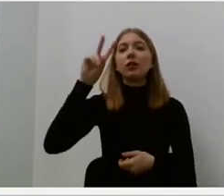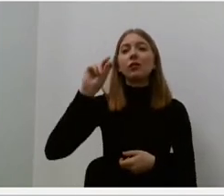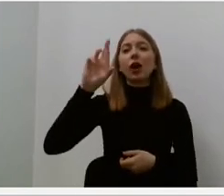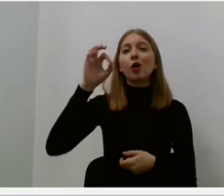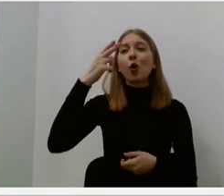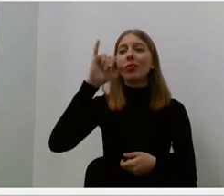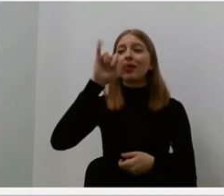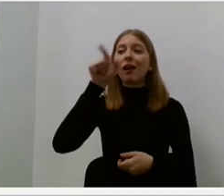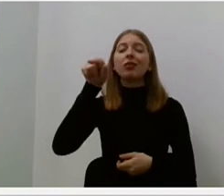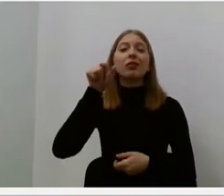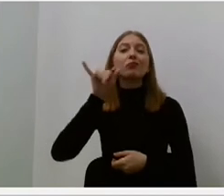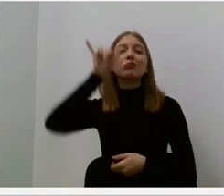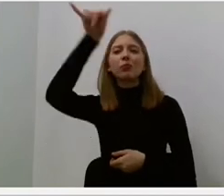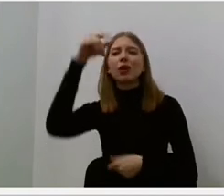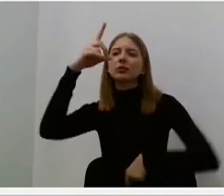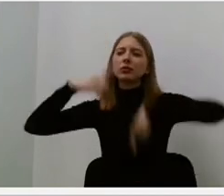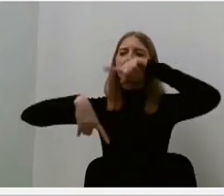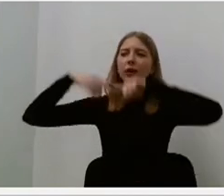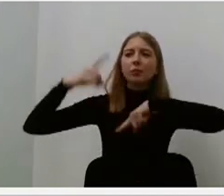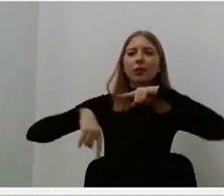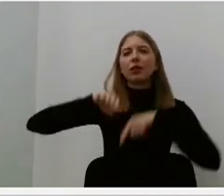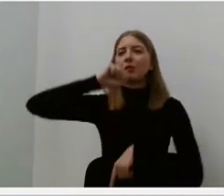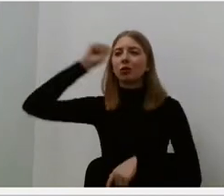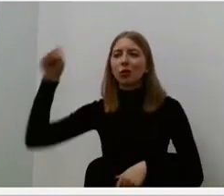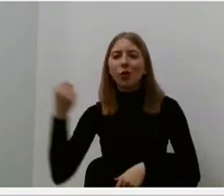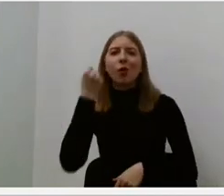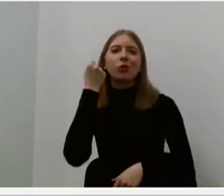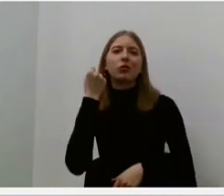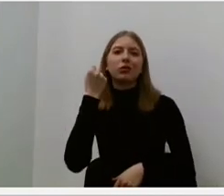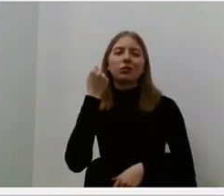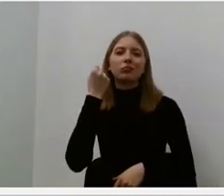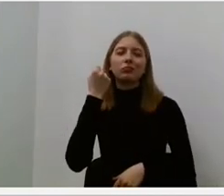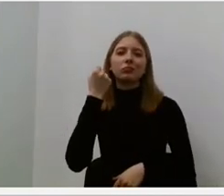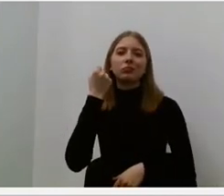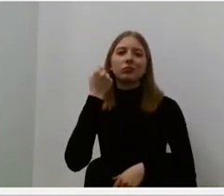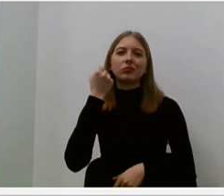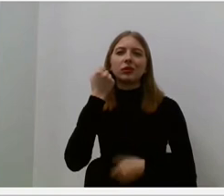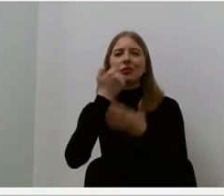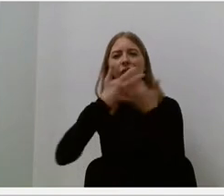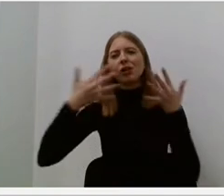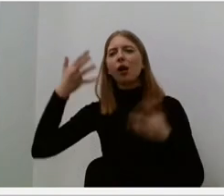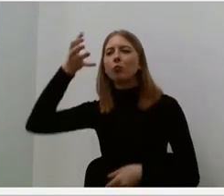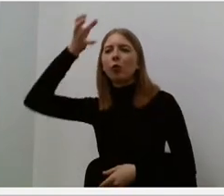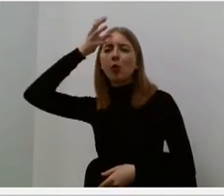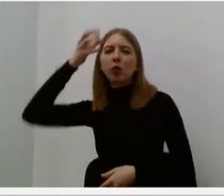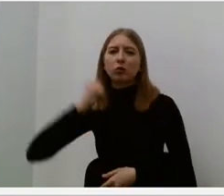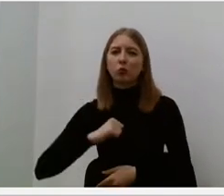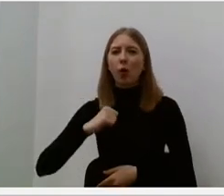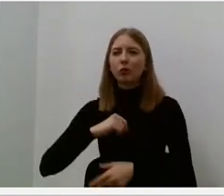gimines, draugai, bičiuliai, švesuomenė. Tai buvo tokia sena, sena